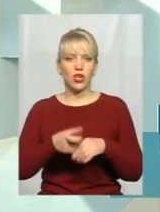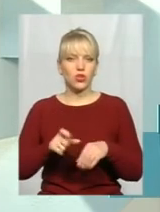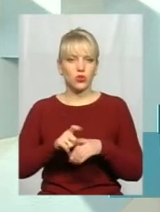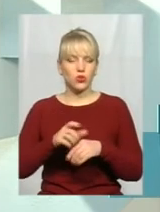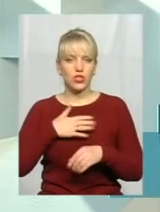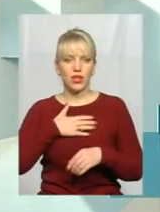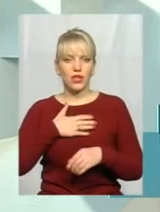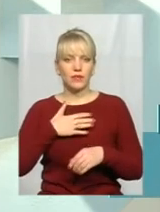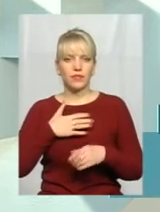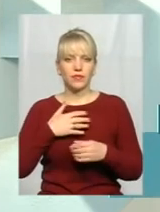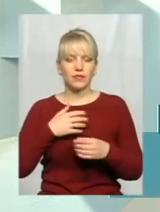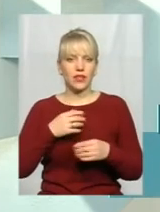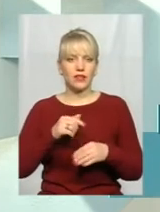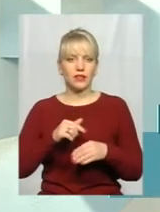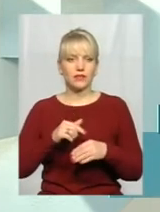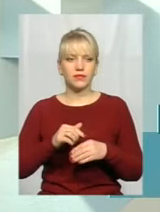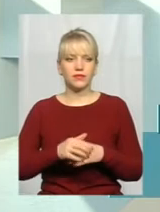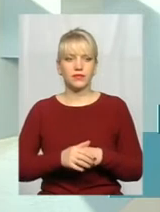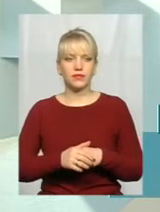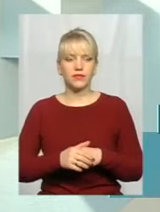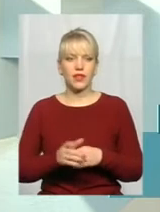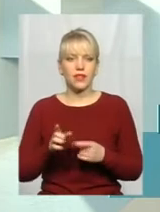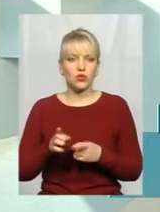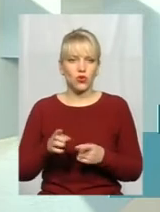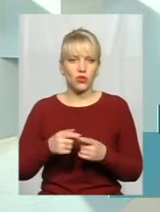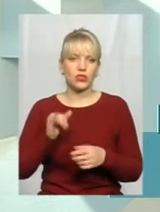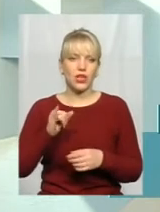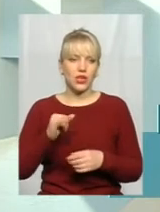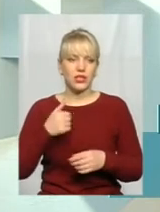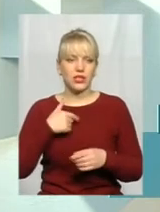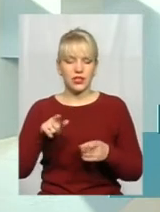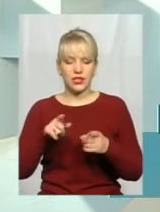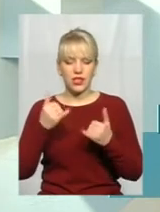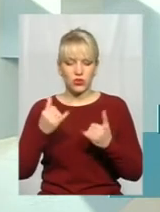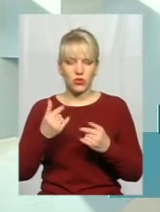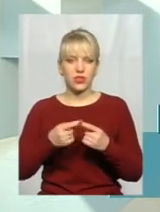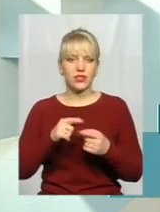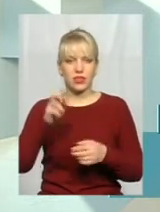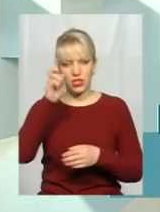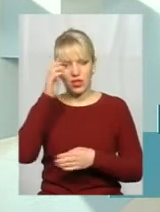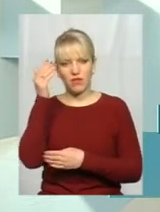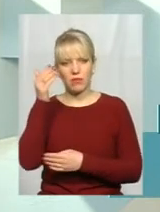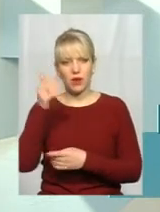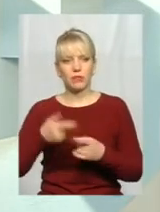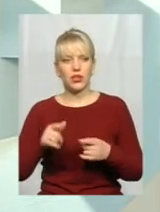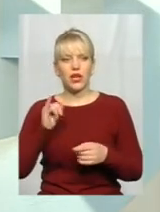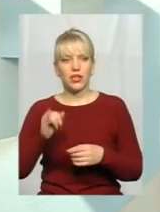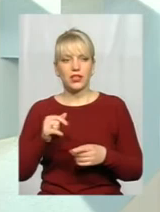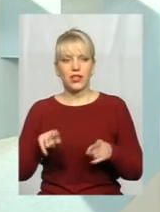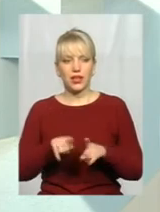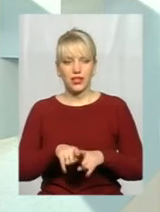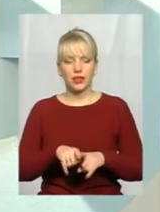сьогодні ми маємо, що це наш державний прапор. І ми такими діями, як вивішення на